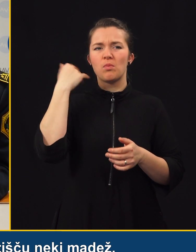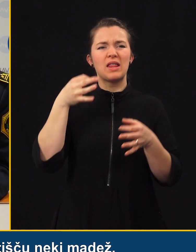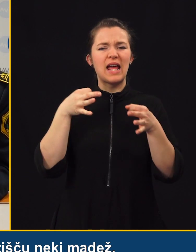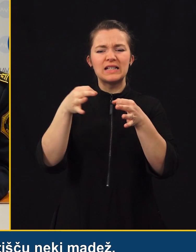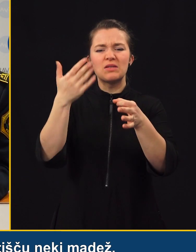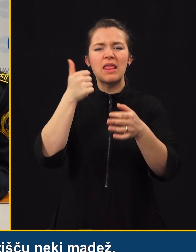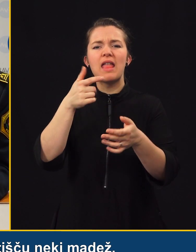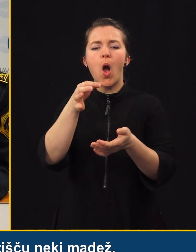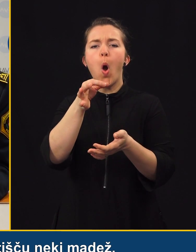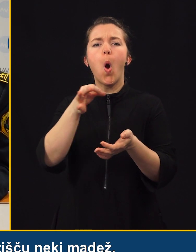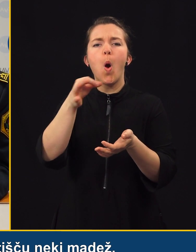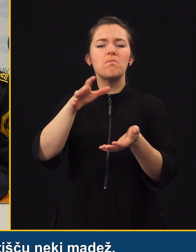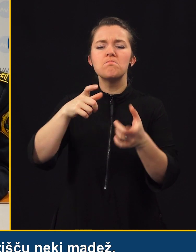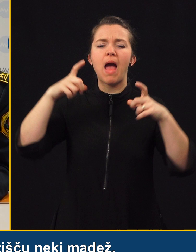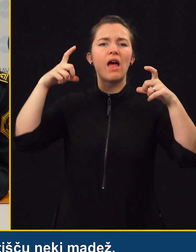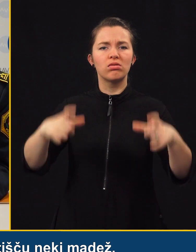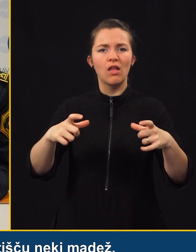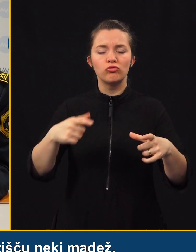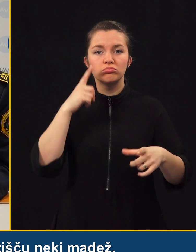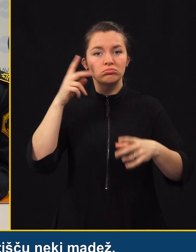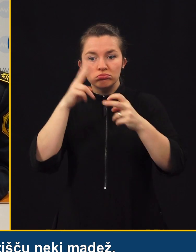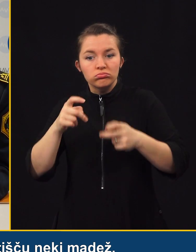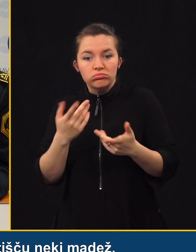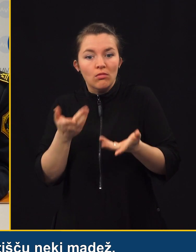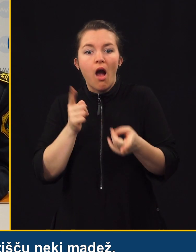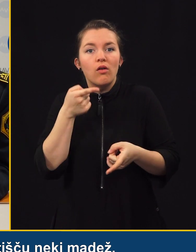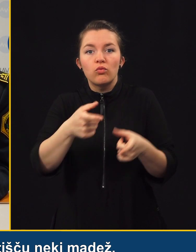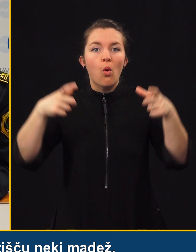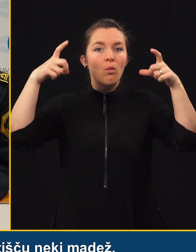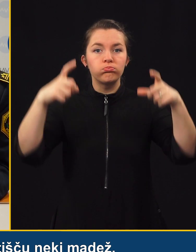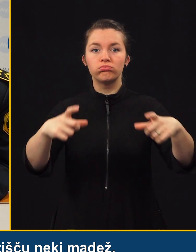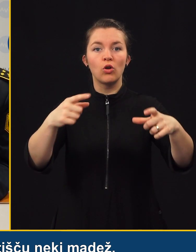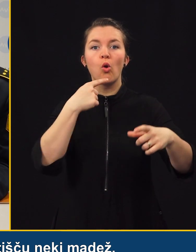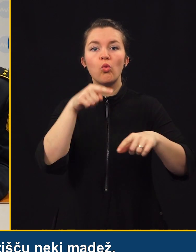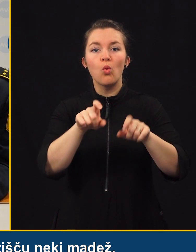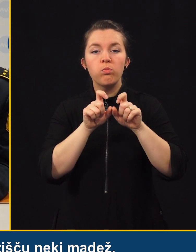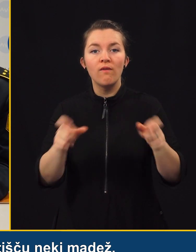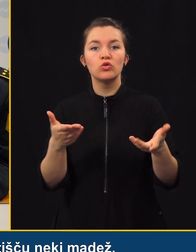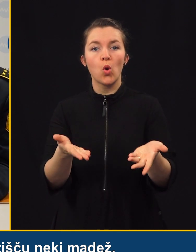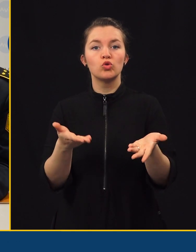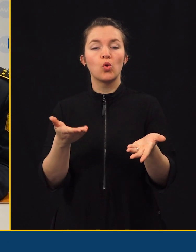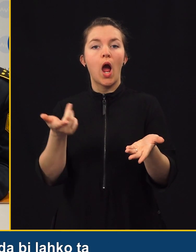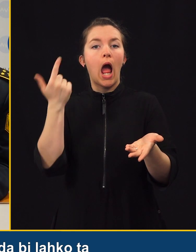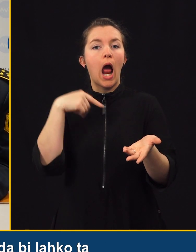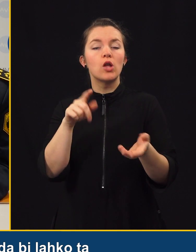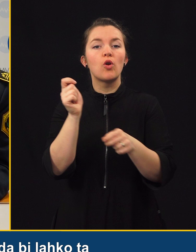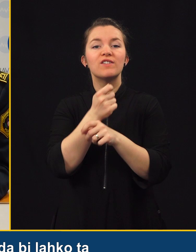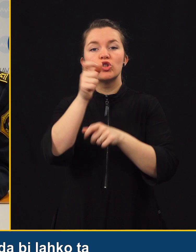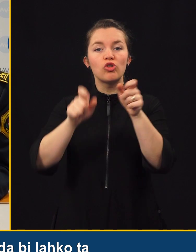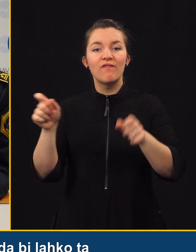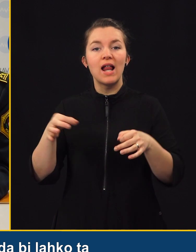na cestiščo nek madež, se preizkuje, kaj je ta madež bil, kdo ga je povzročil ali so